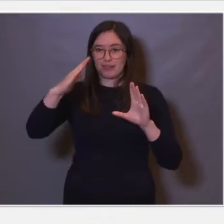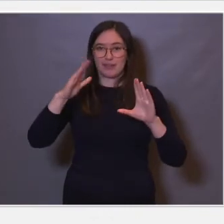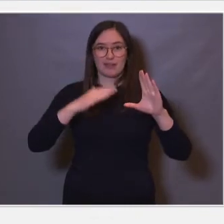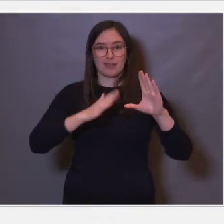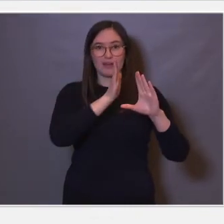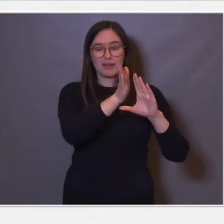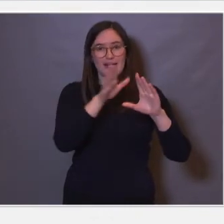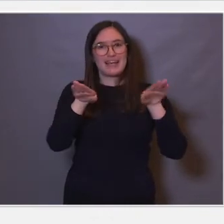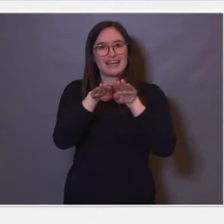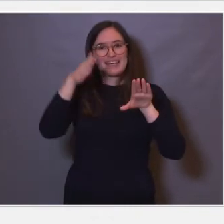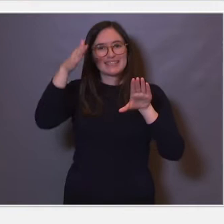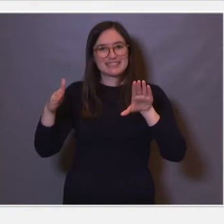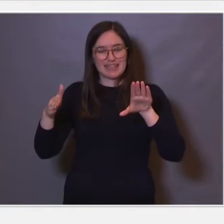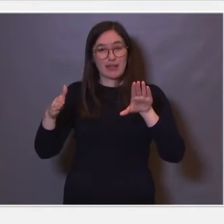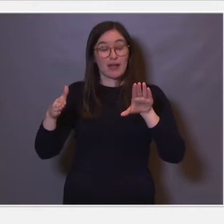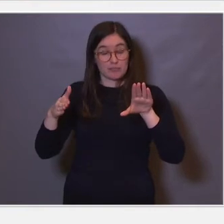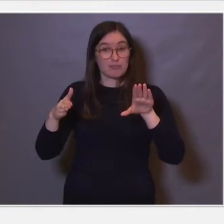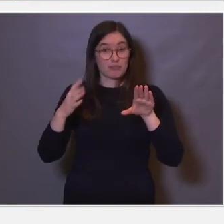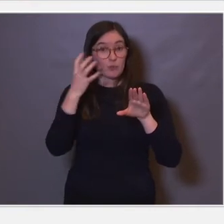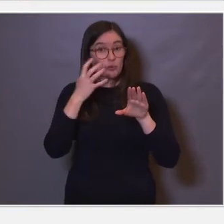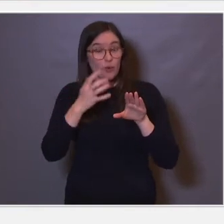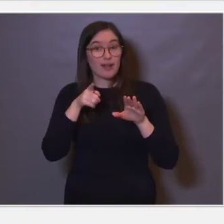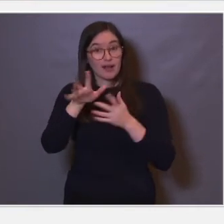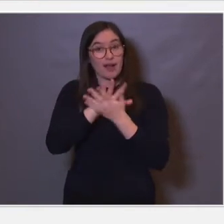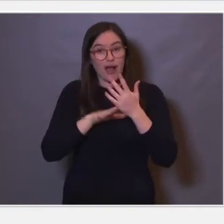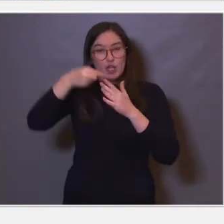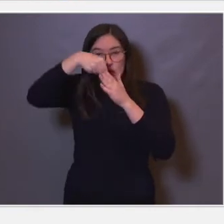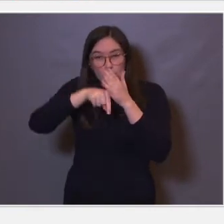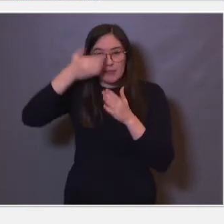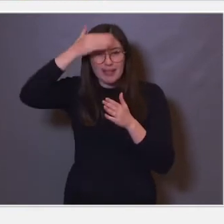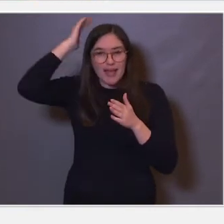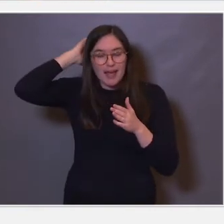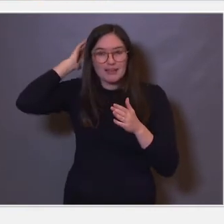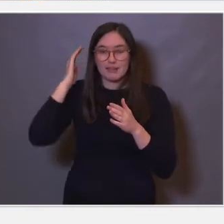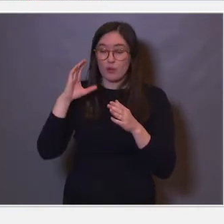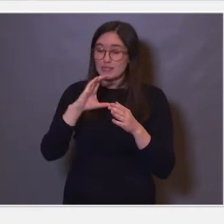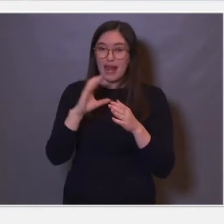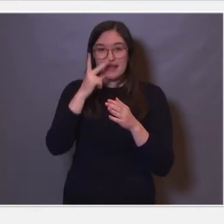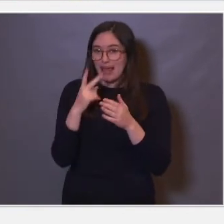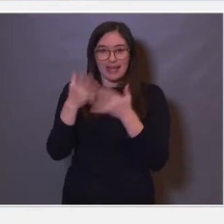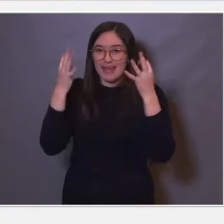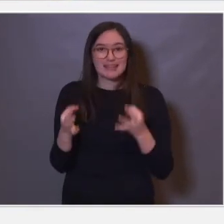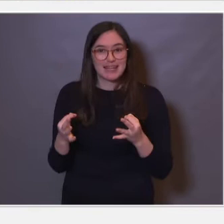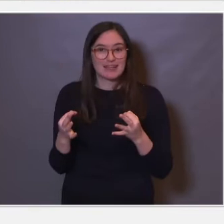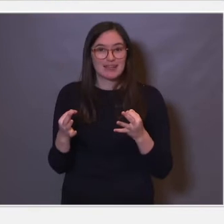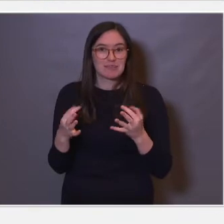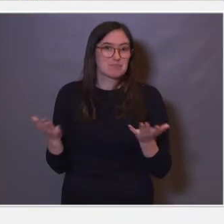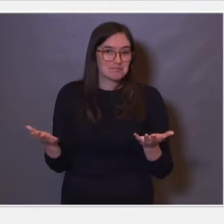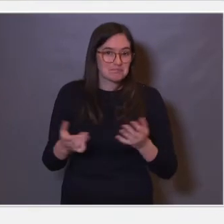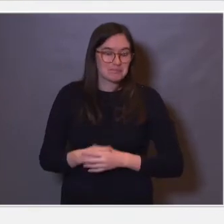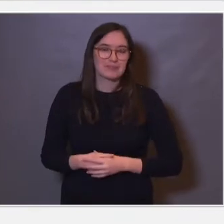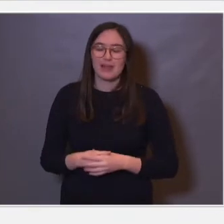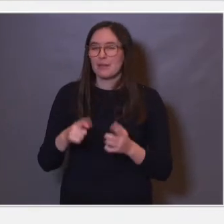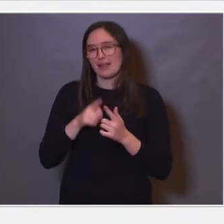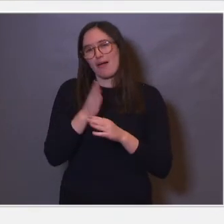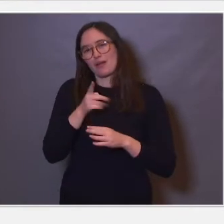tenker på at dette er et kart som er dannet dypt inne i hjernen. Disse hjernecellene ser ingenting. Men jeg skal ikke snakke mer om